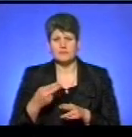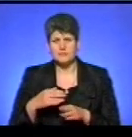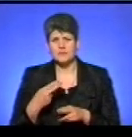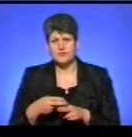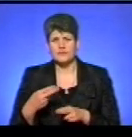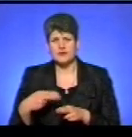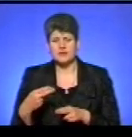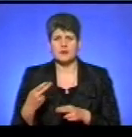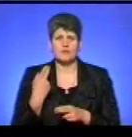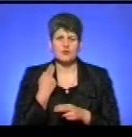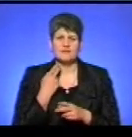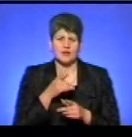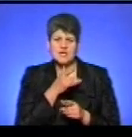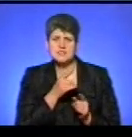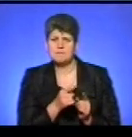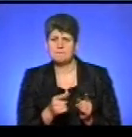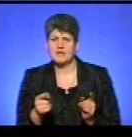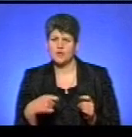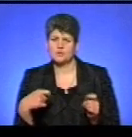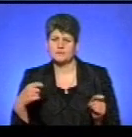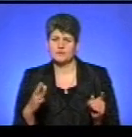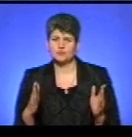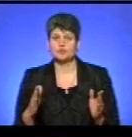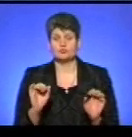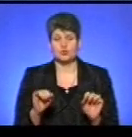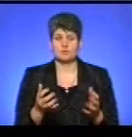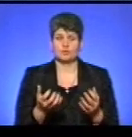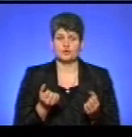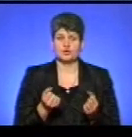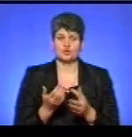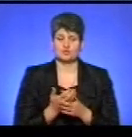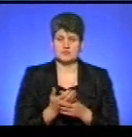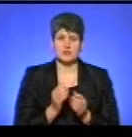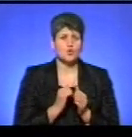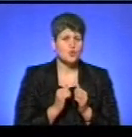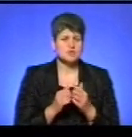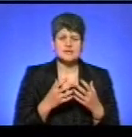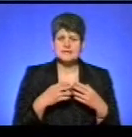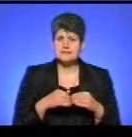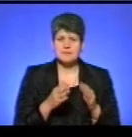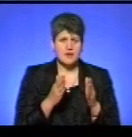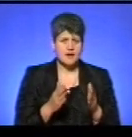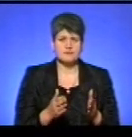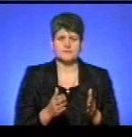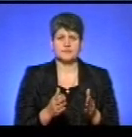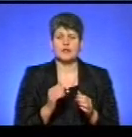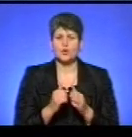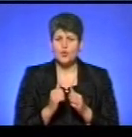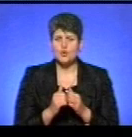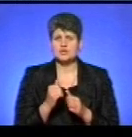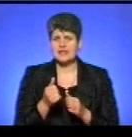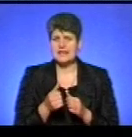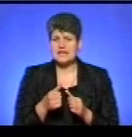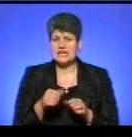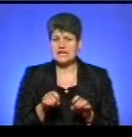період, щоб також отримати право на призначення субсидії. Тобто, кожна індивідуальна сім'я і кожне рішення має бути